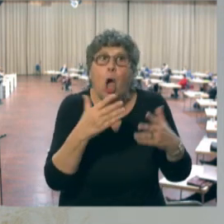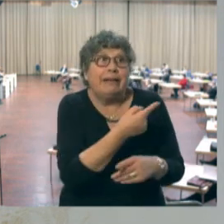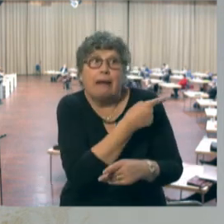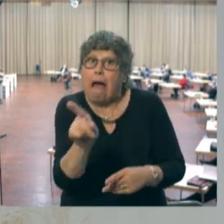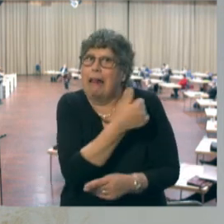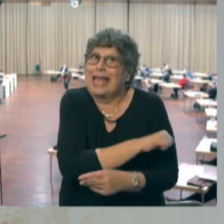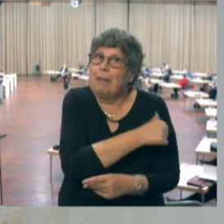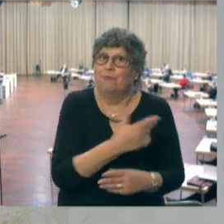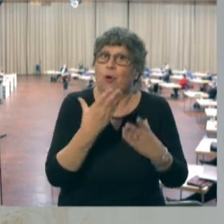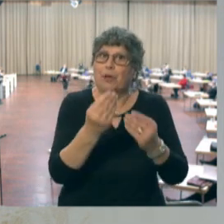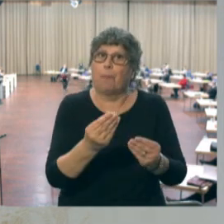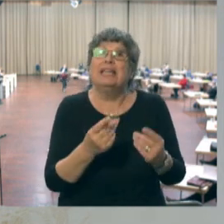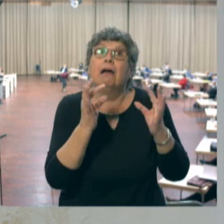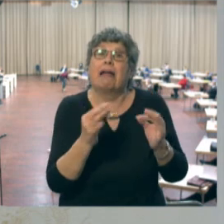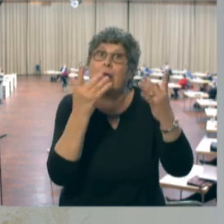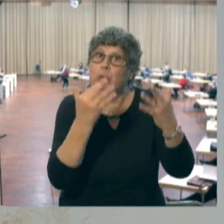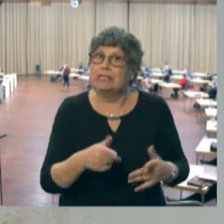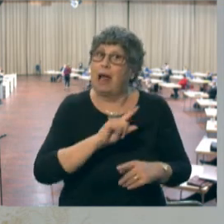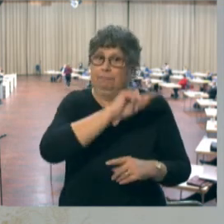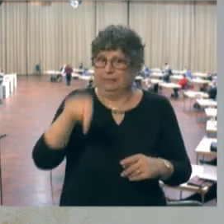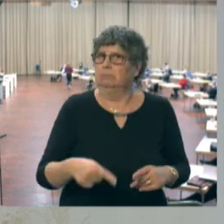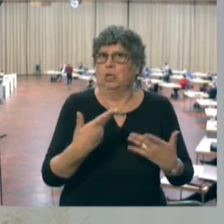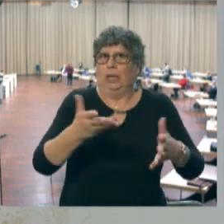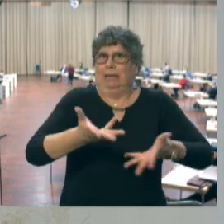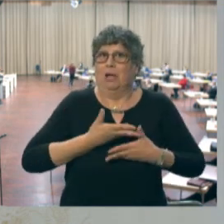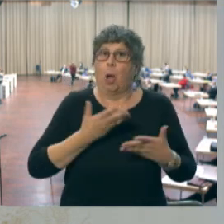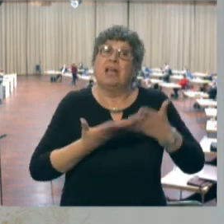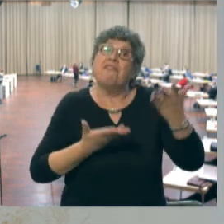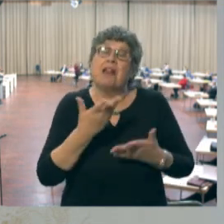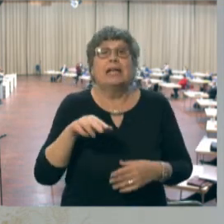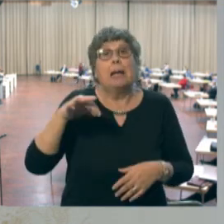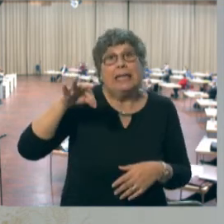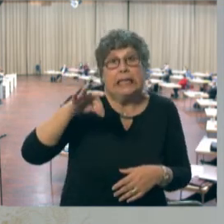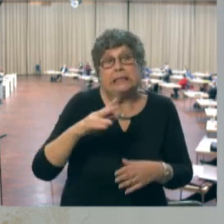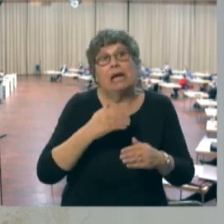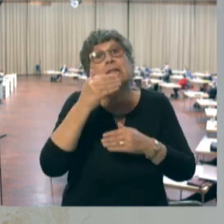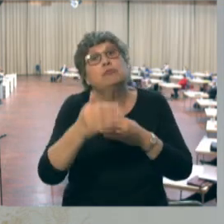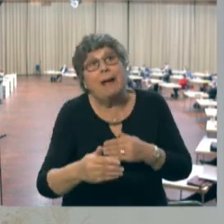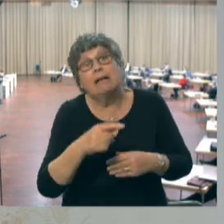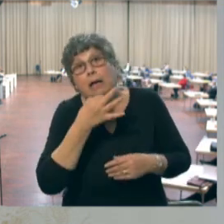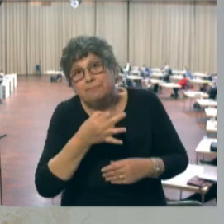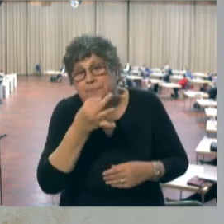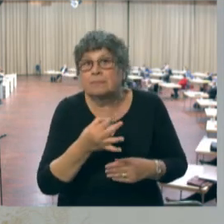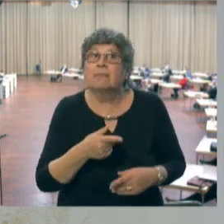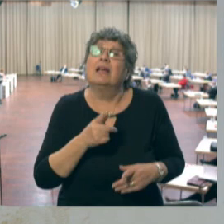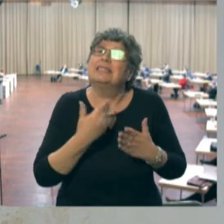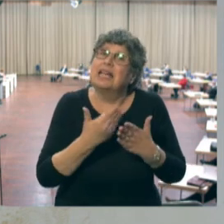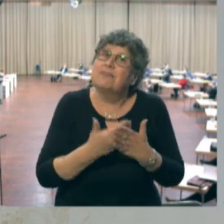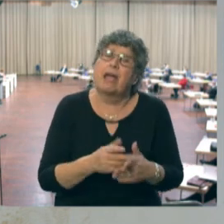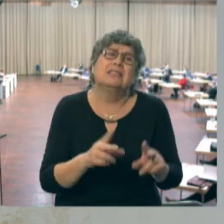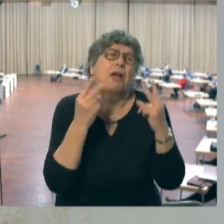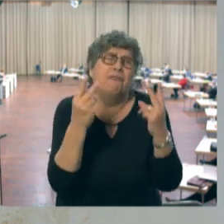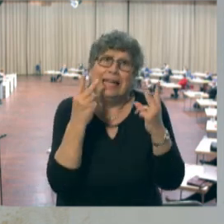Saarland, die genauen Zahlen konnten wir leider nicht in Erfahrung bringen. Vielleicht sagt es ja nachher die Ministerin bei ihrem Beitrag, ist es doch dringend geboten, die